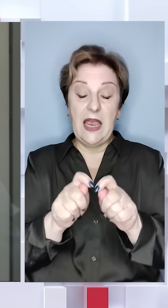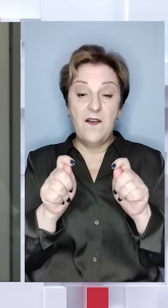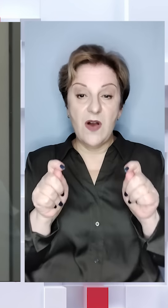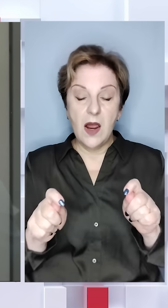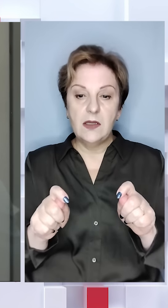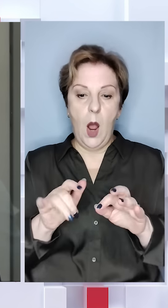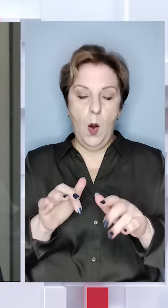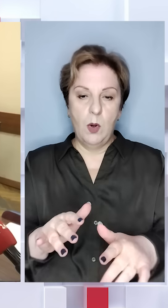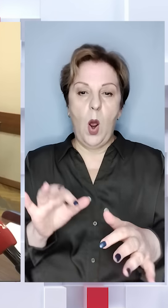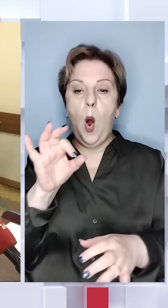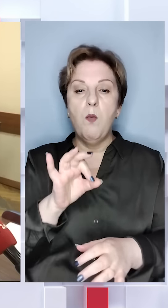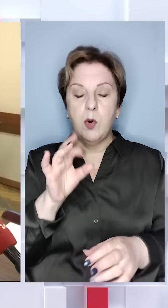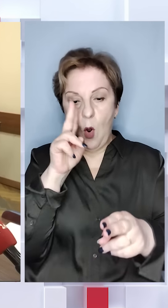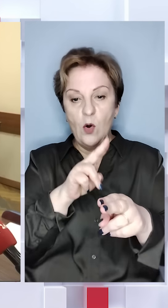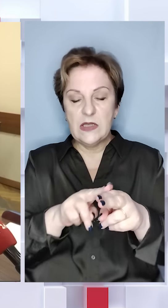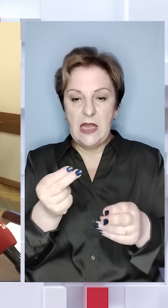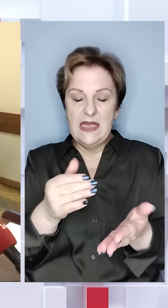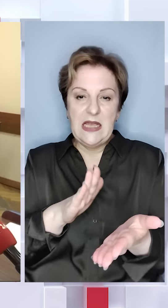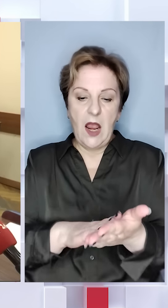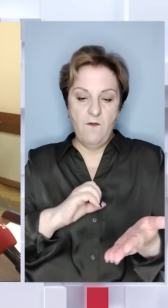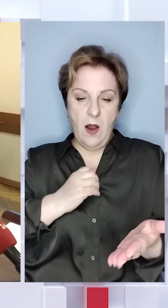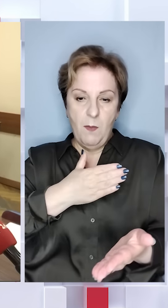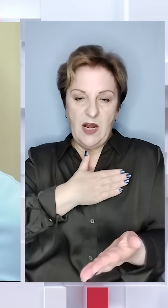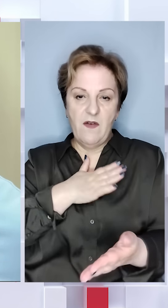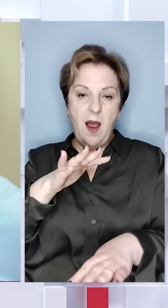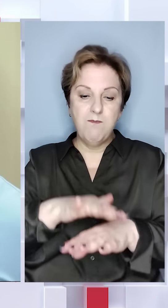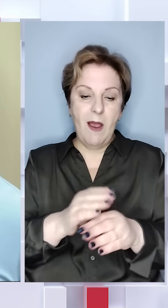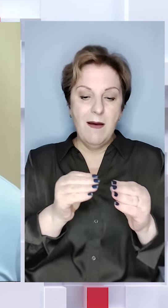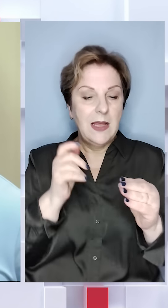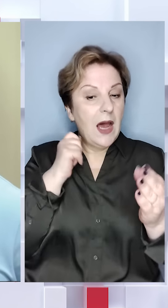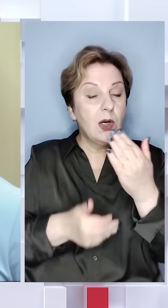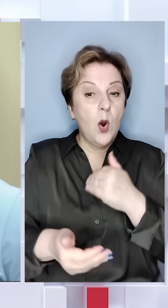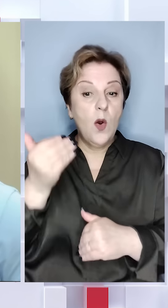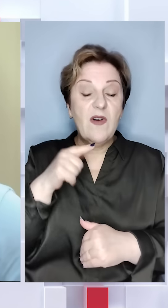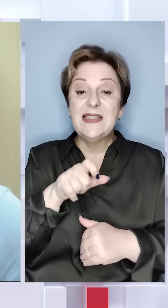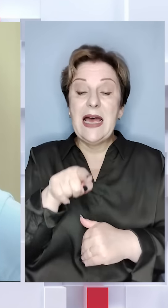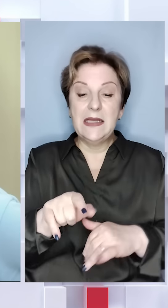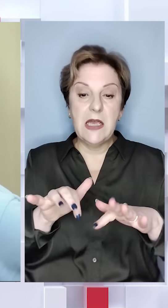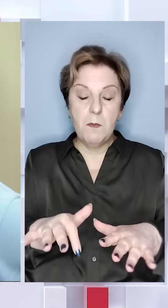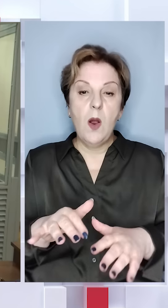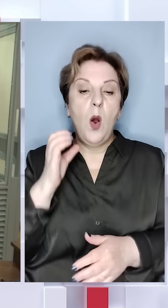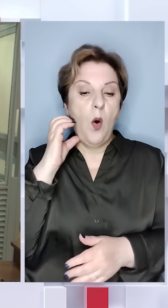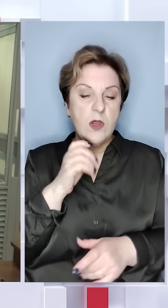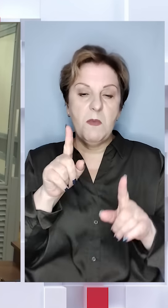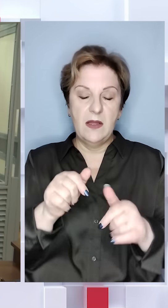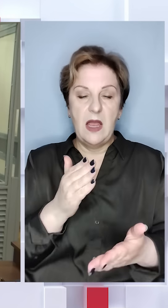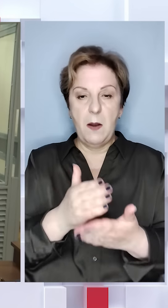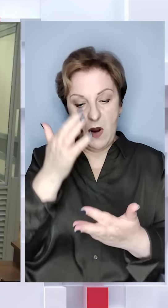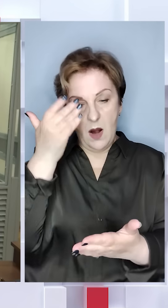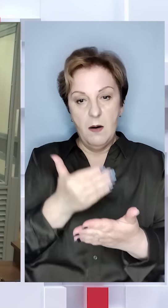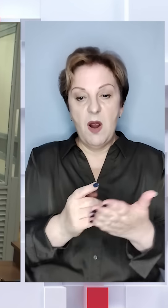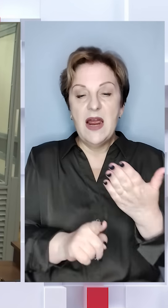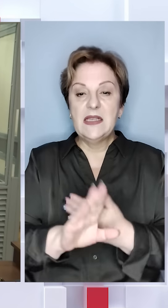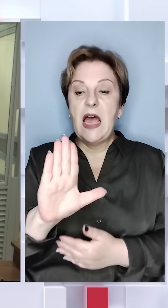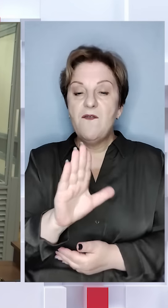відкрило і провадження про зникнення готівки. Справдбанку 10 років тому за цим провадженням Коломойський також має підозру